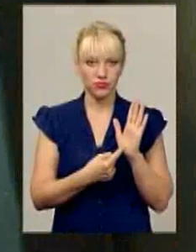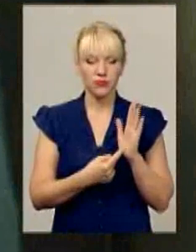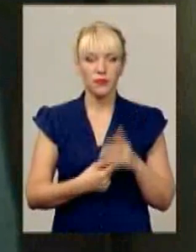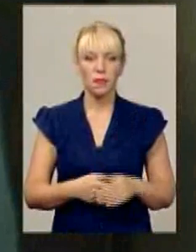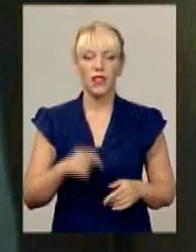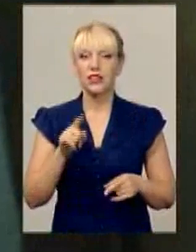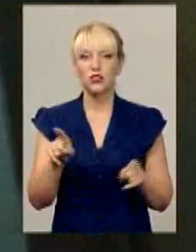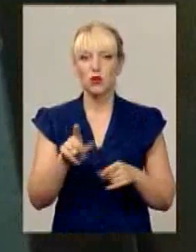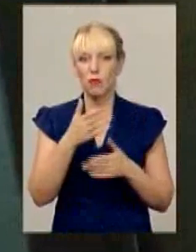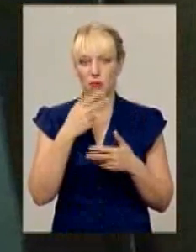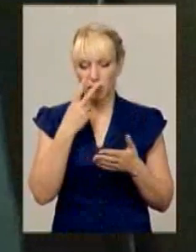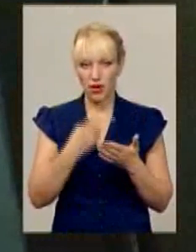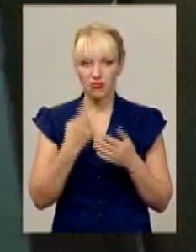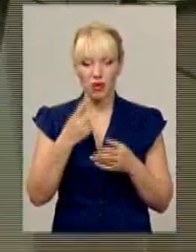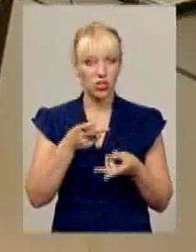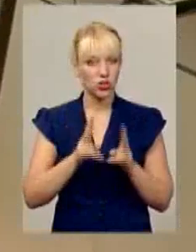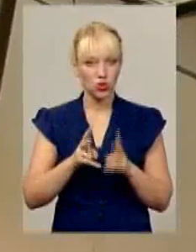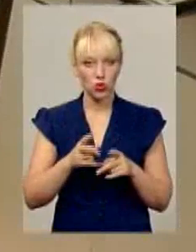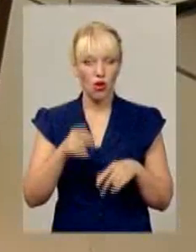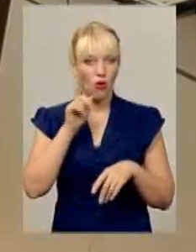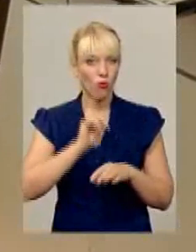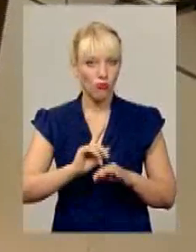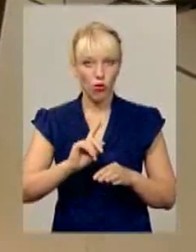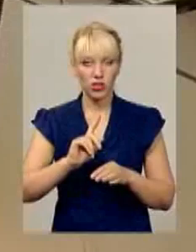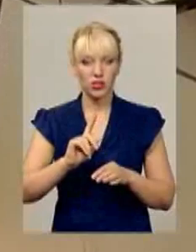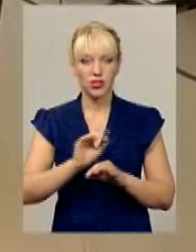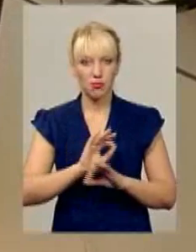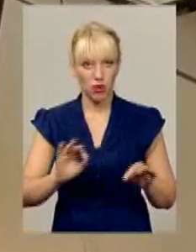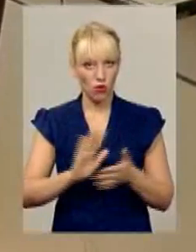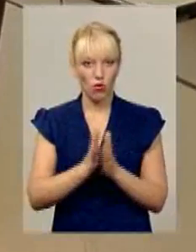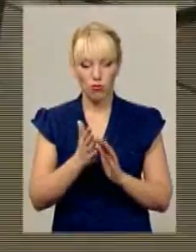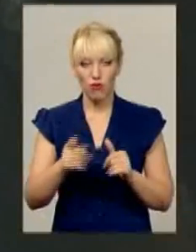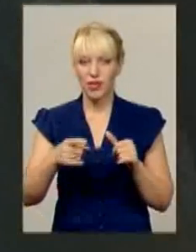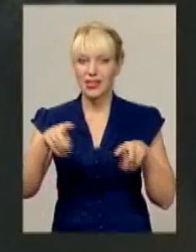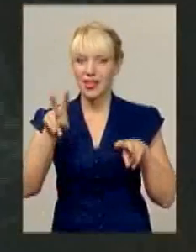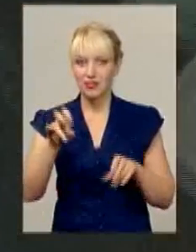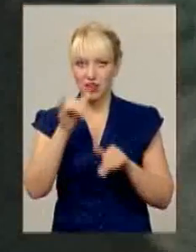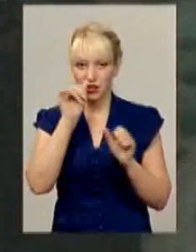Те, що ми побачили у першій же кухні, комфортними умовами назвати аж ніяк не можна.